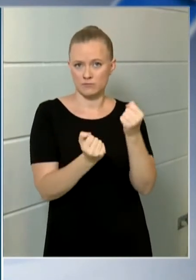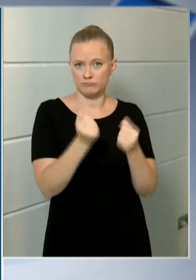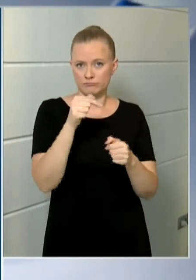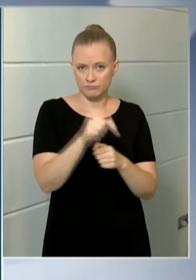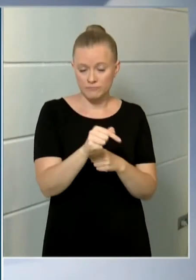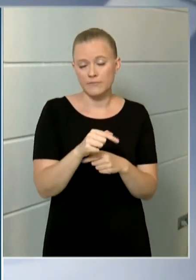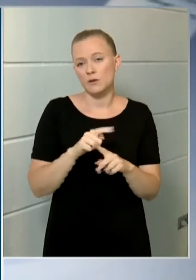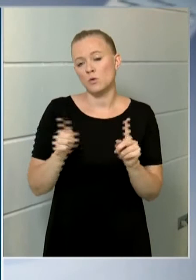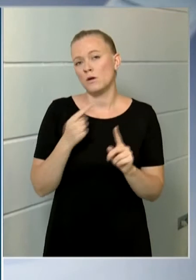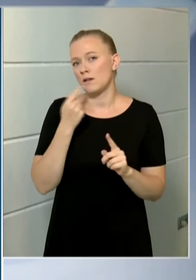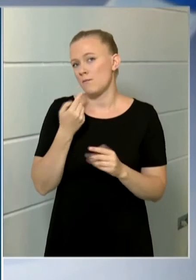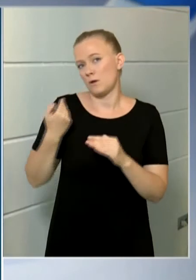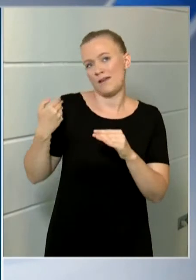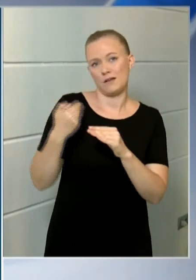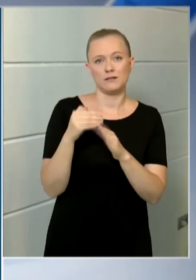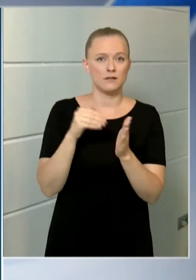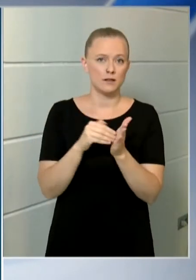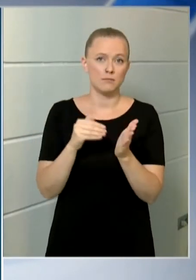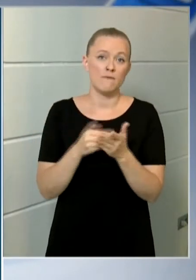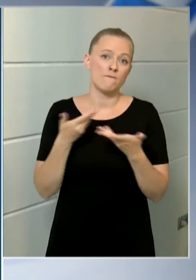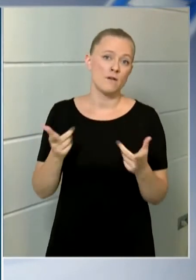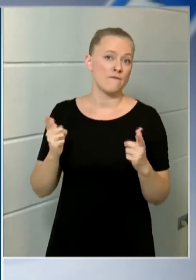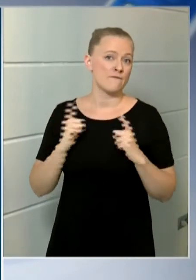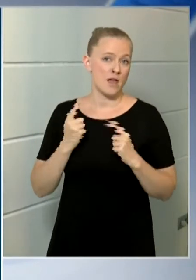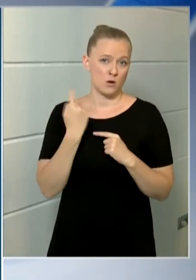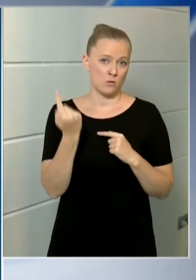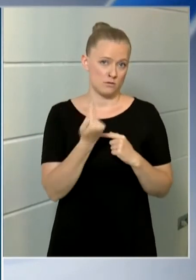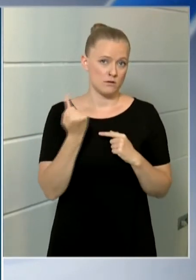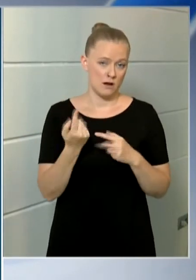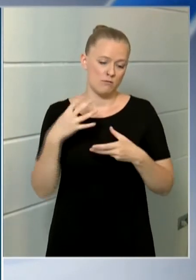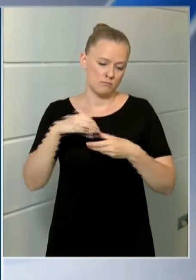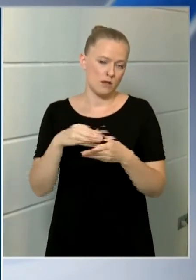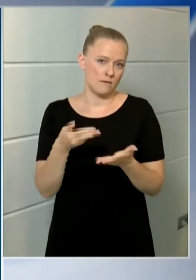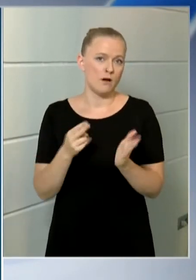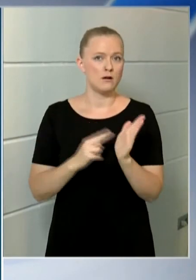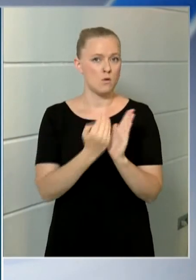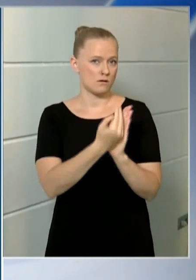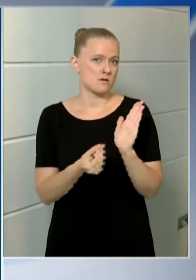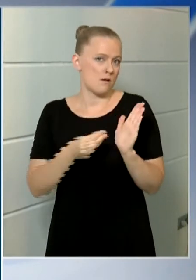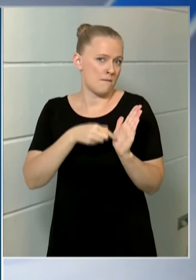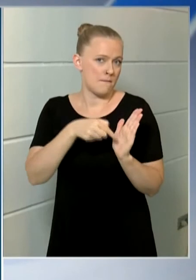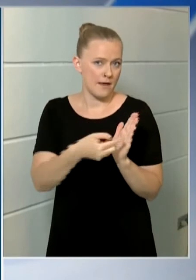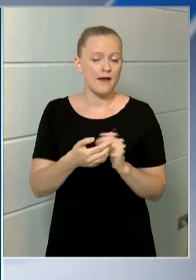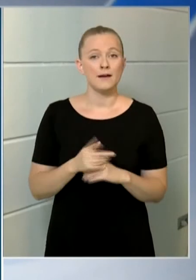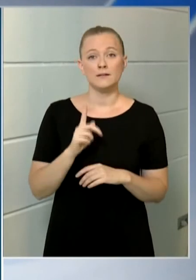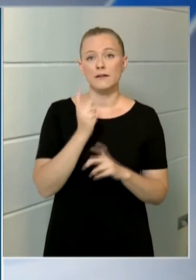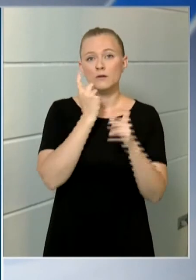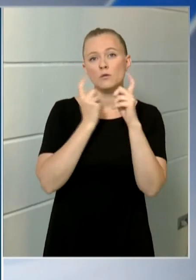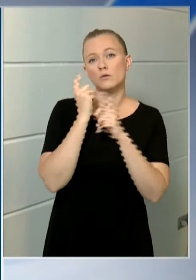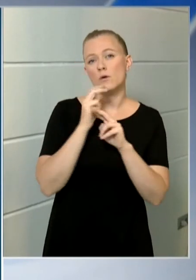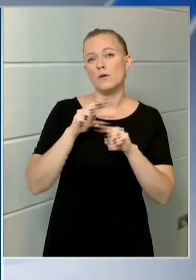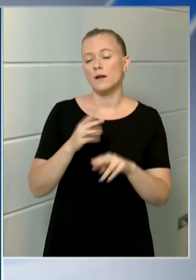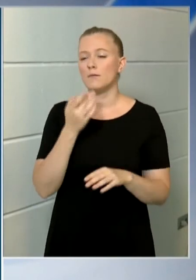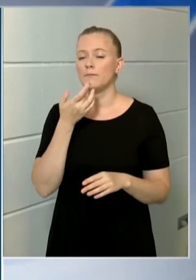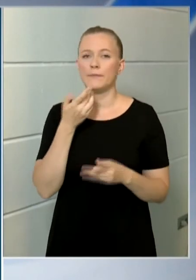említettük még idáig. A várótermeket ugye magában foglalja a jogszabály is, de gondoljunk arra,